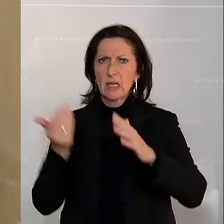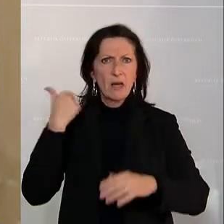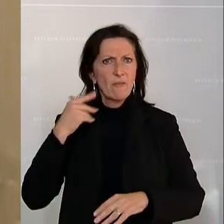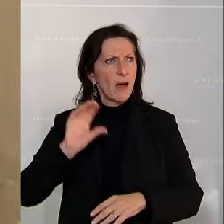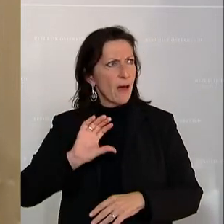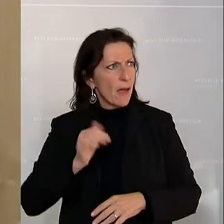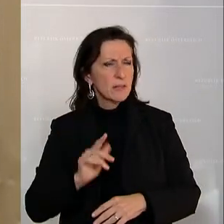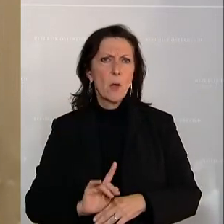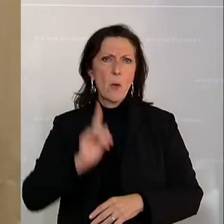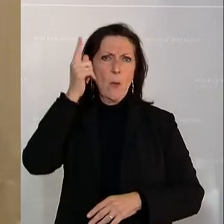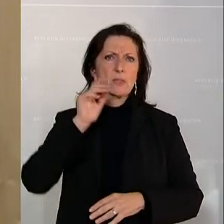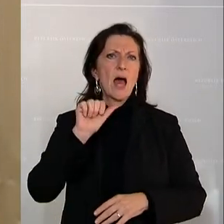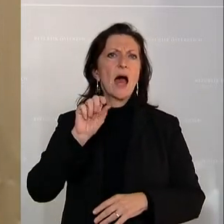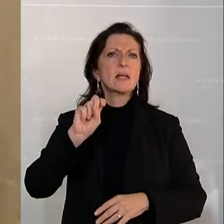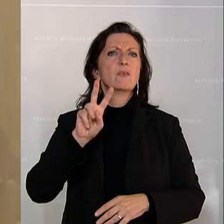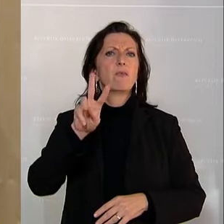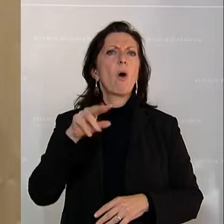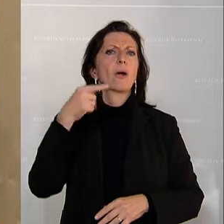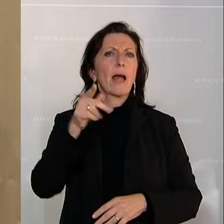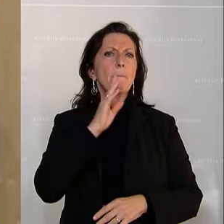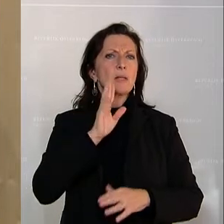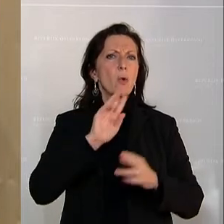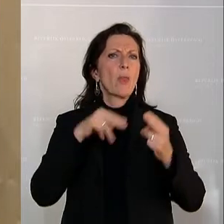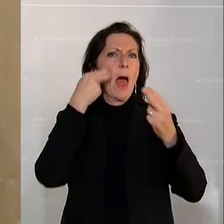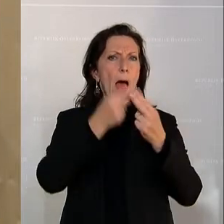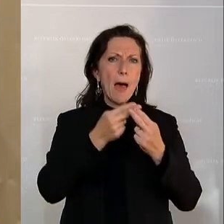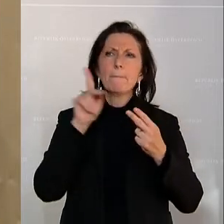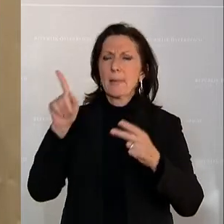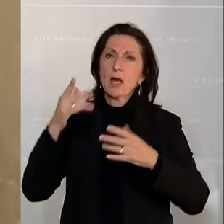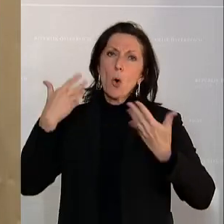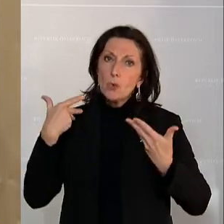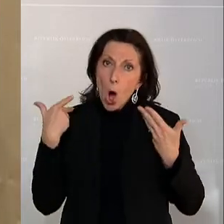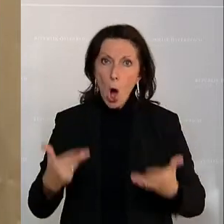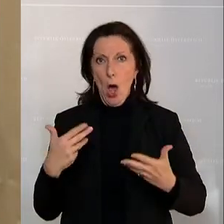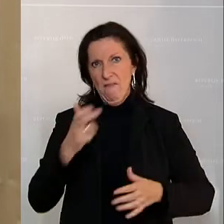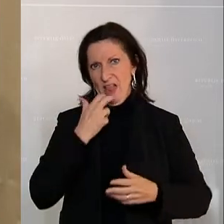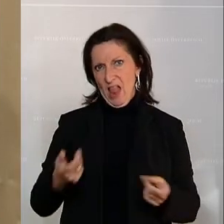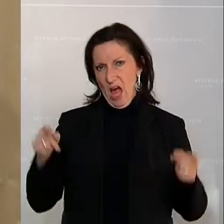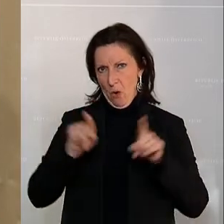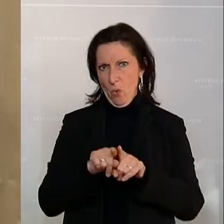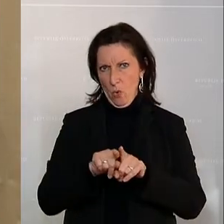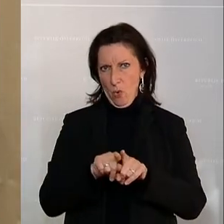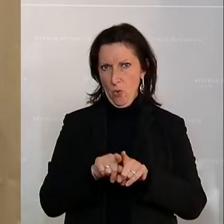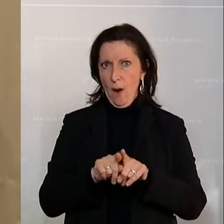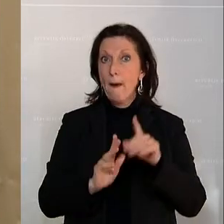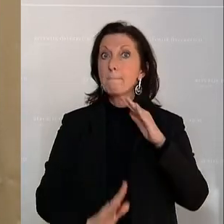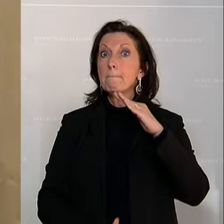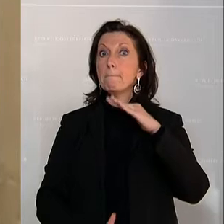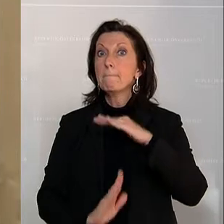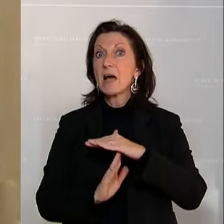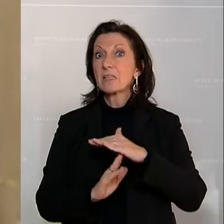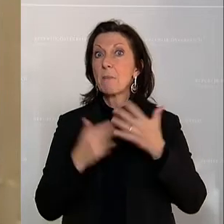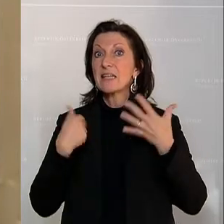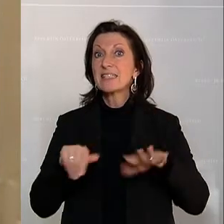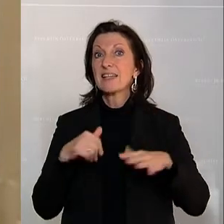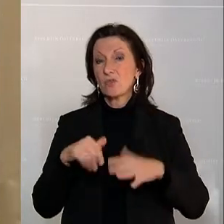Erhöhung der ASVG-Pensionen zu beschließen. Das wollen wir auch heuer tun. Und das wären maximal 66